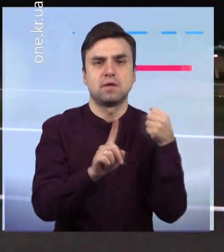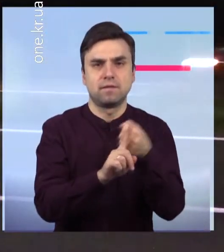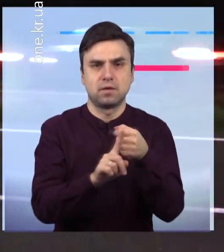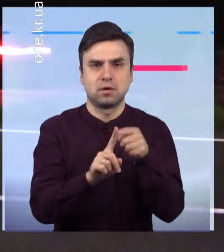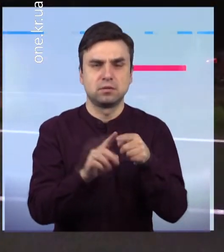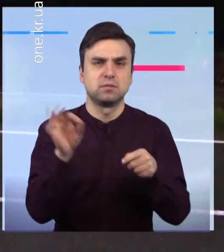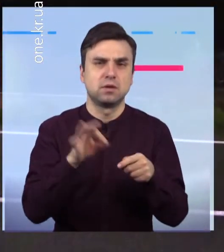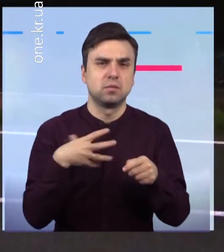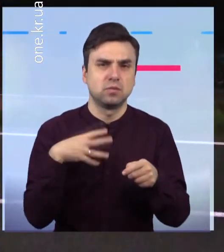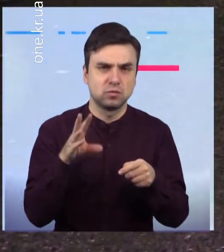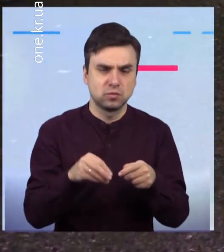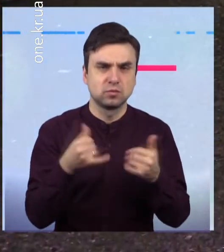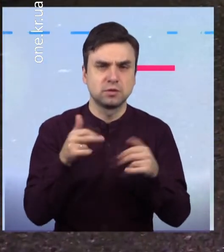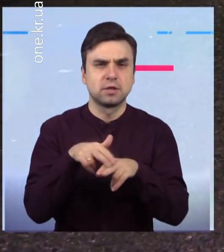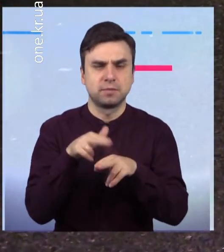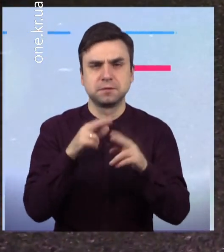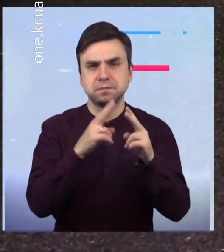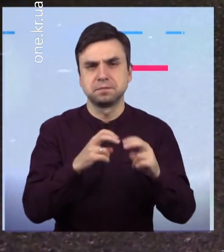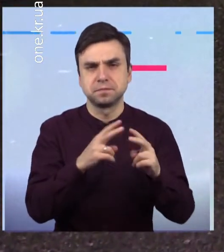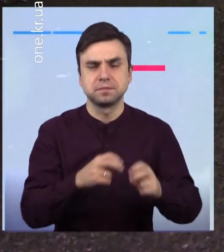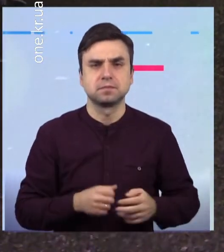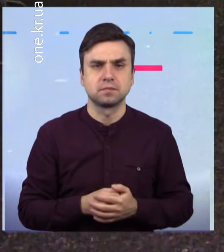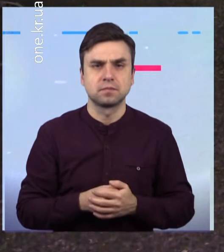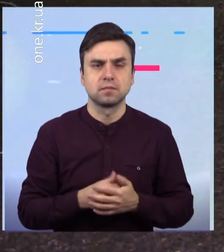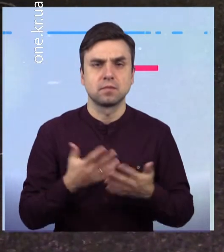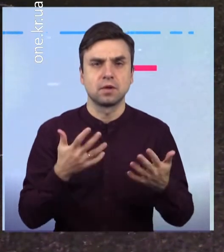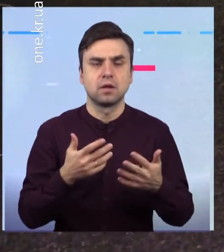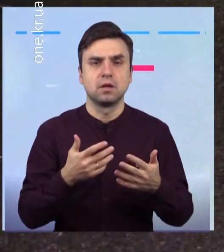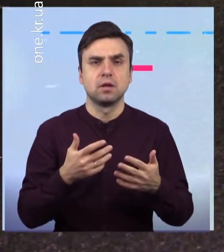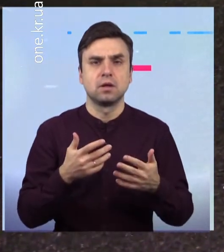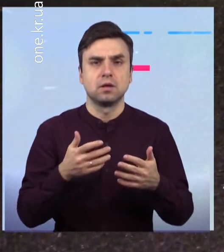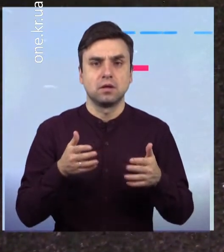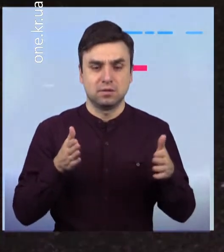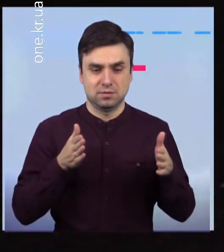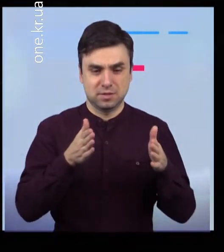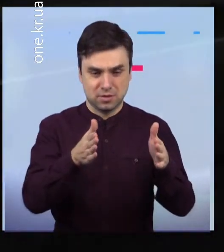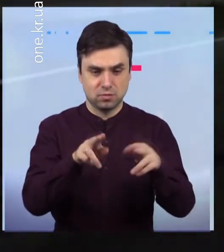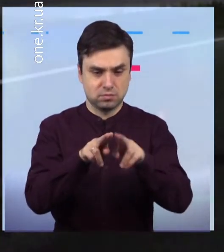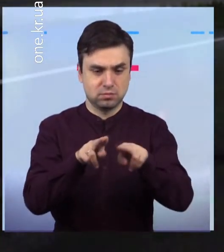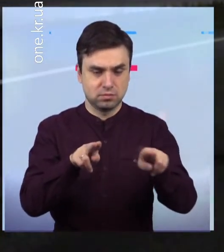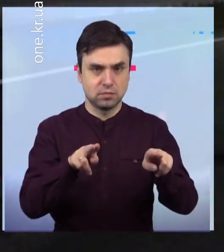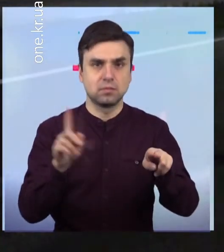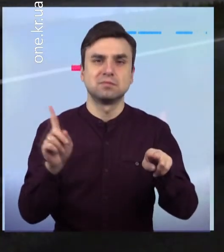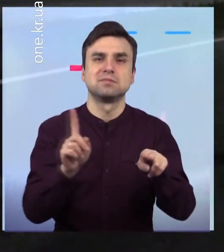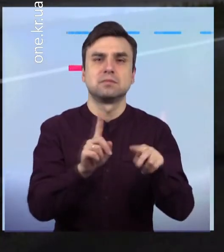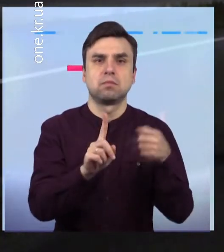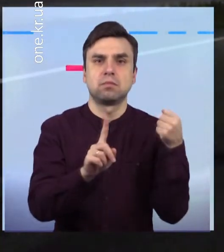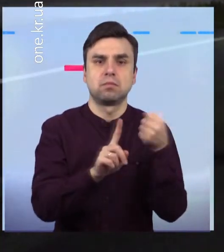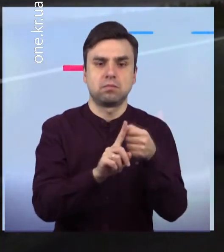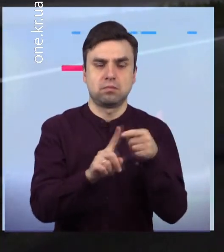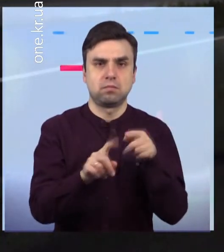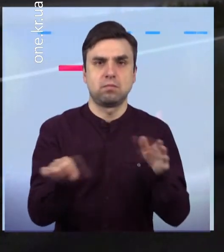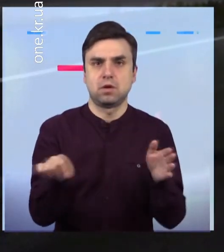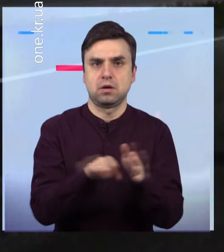справжньою причиною того, що цей перехід по зебрі для чоловіка став дорогою в один кінець? На уважність водія або самого